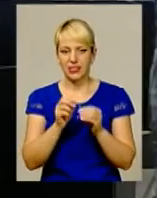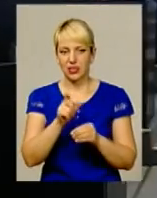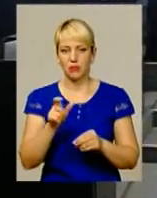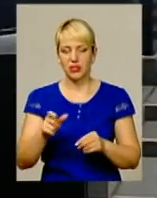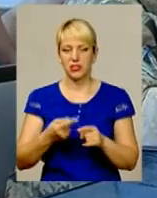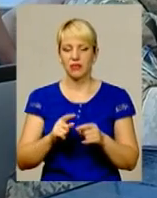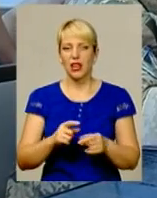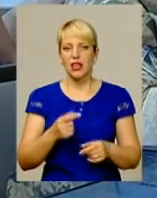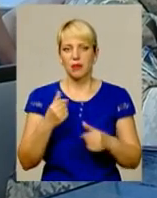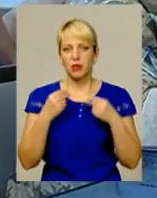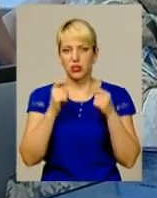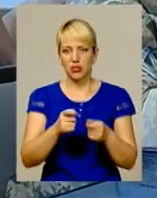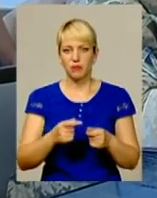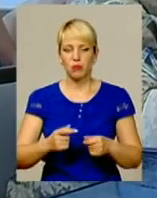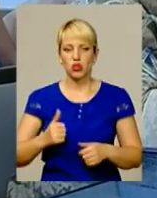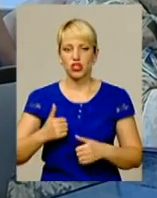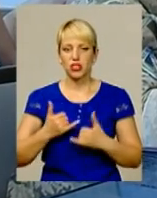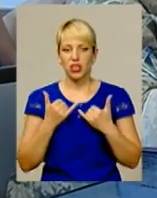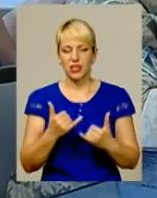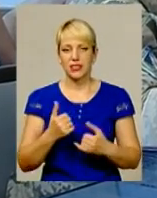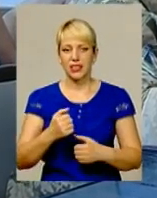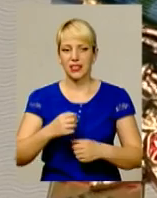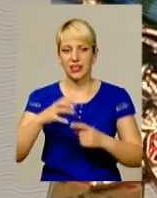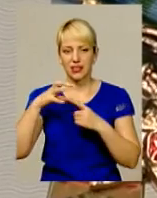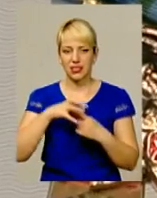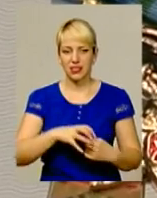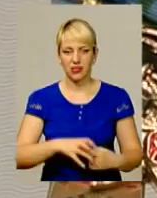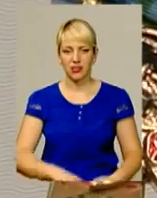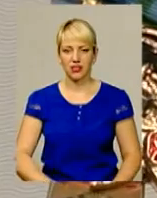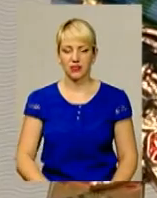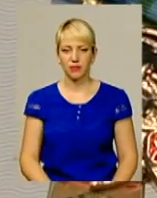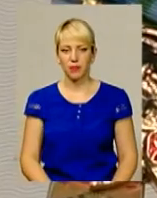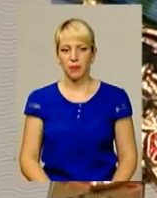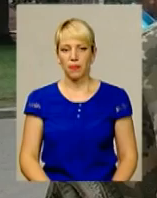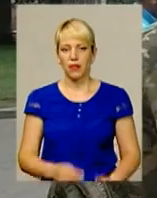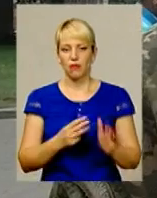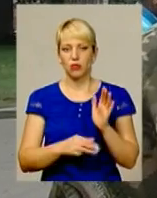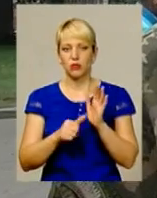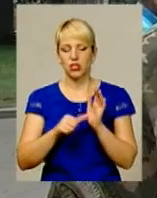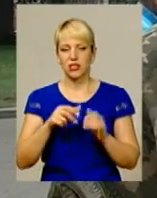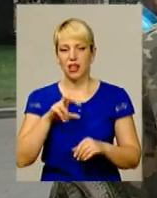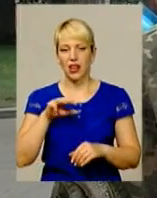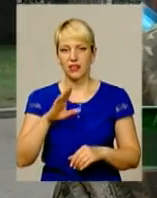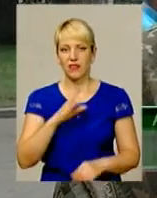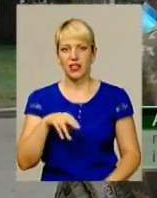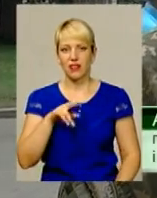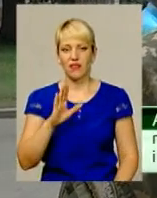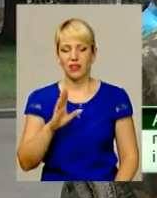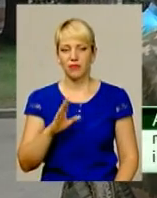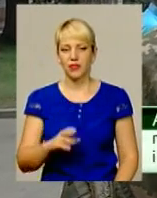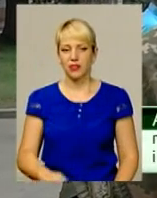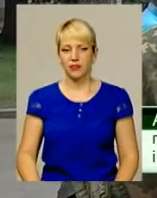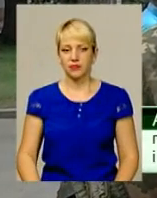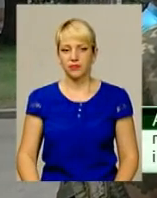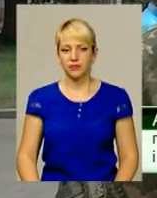«Почесний десантник» та нагородили пам'ятним знаком генерала армії Маргелова. 86 років ВДВ. В связи з